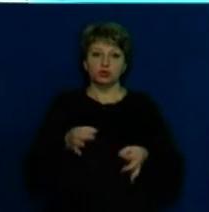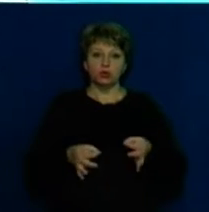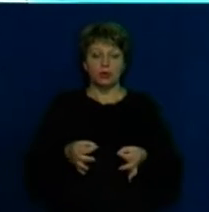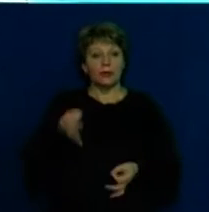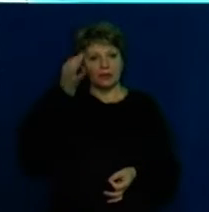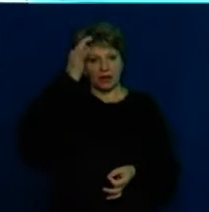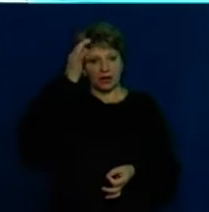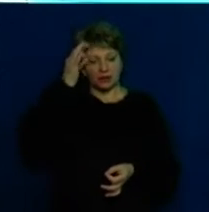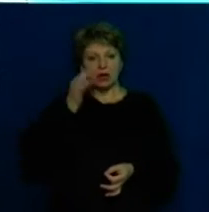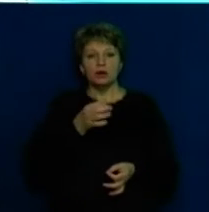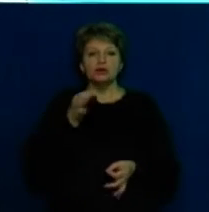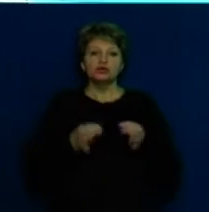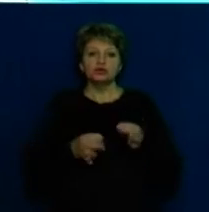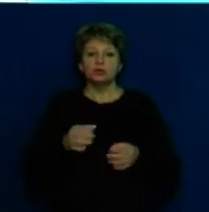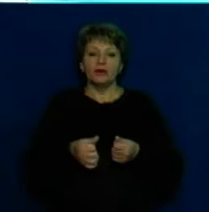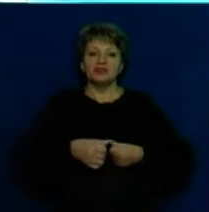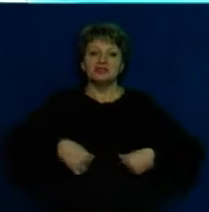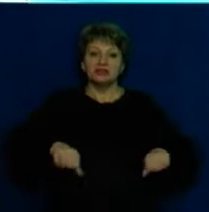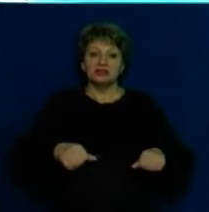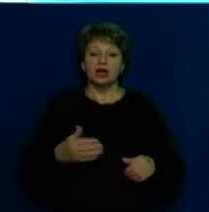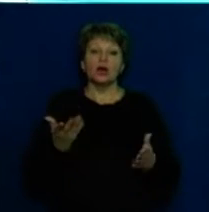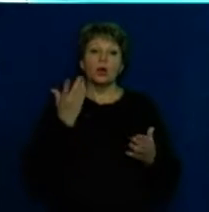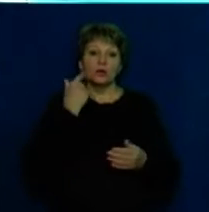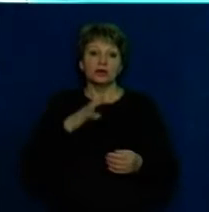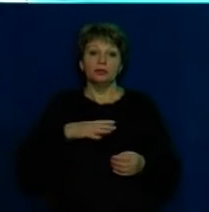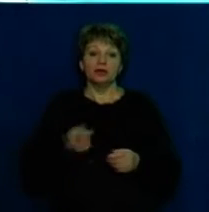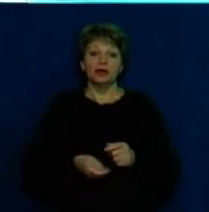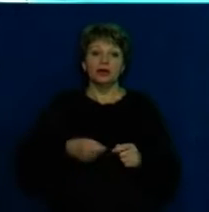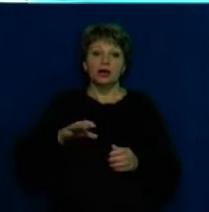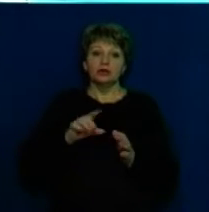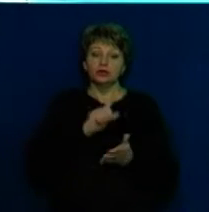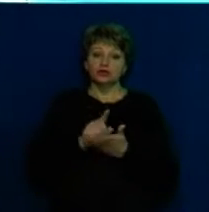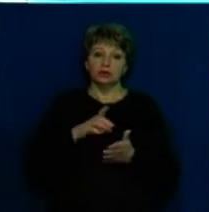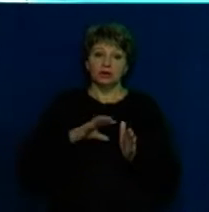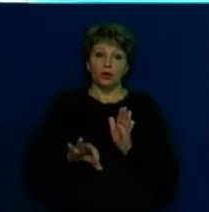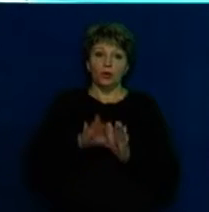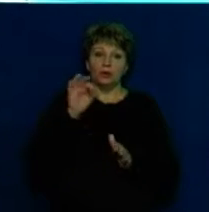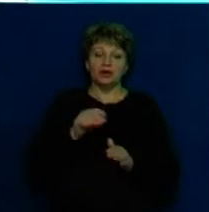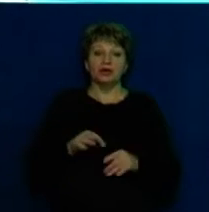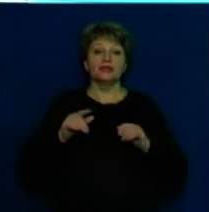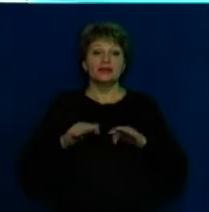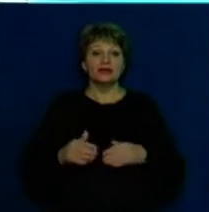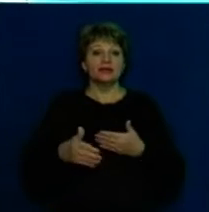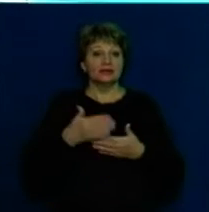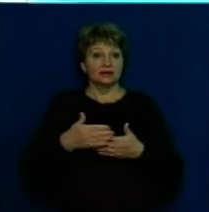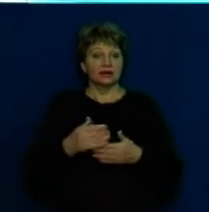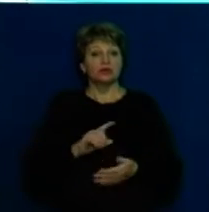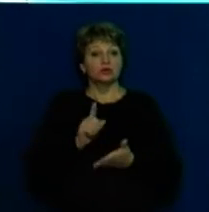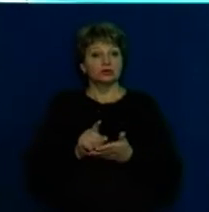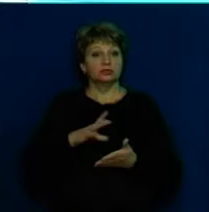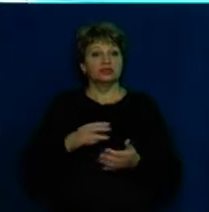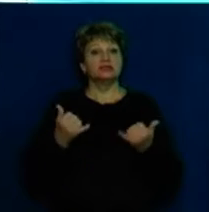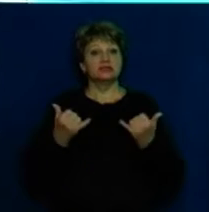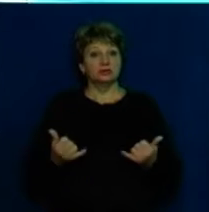засідання, під час якого міському голові Черкаси Анатолію Бондаренко мали обирати міру запобіжного заходу, мало відбутися сьогодні о